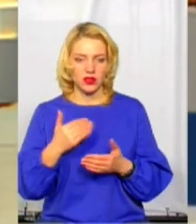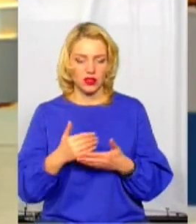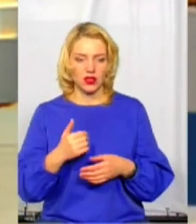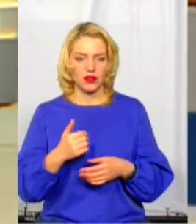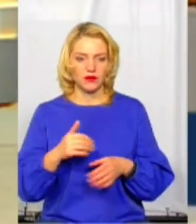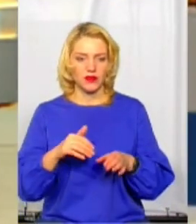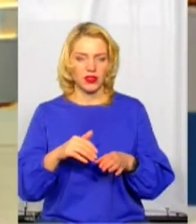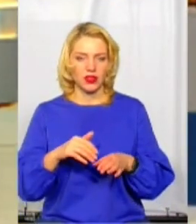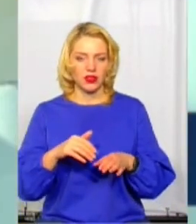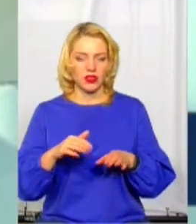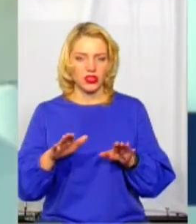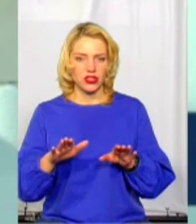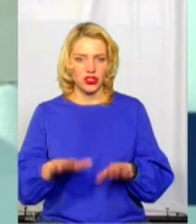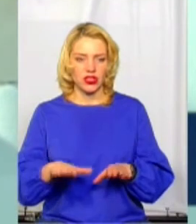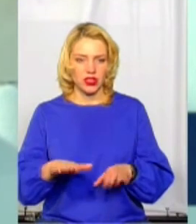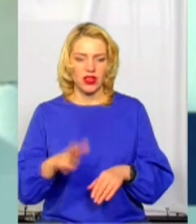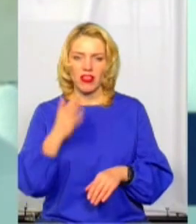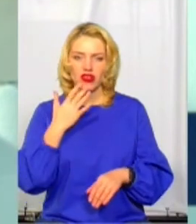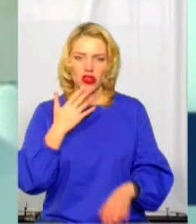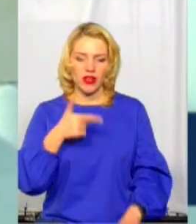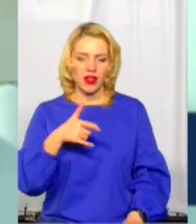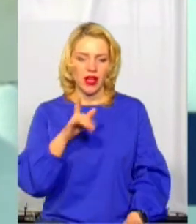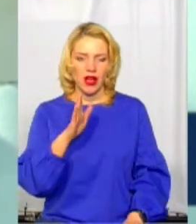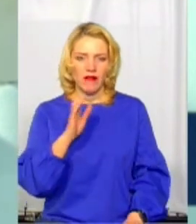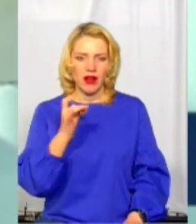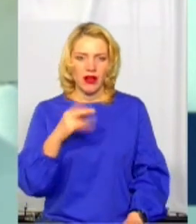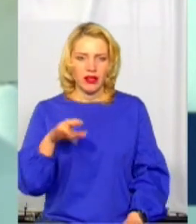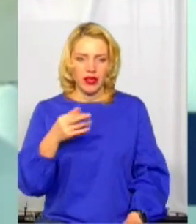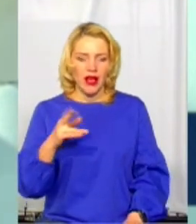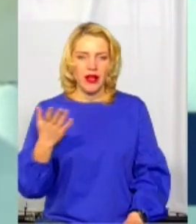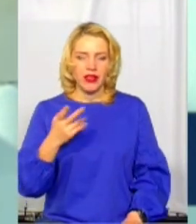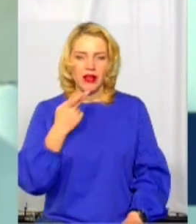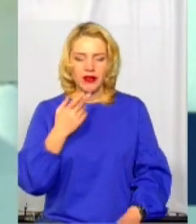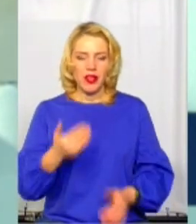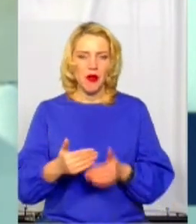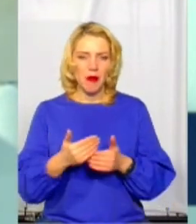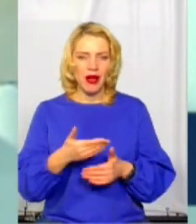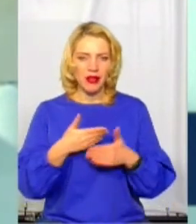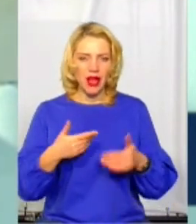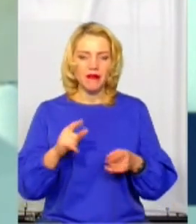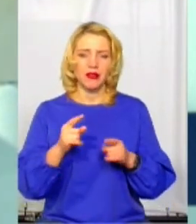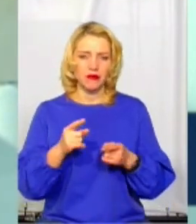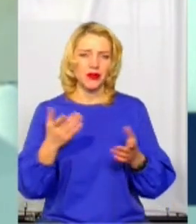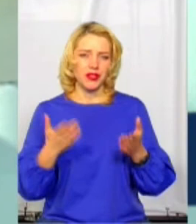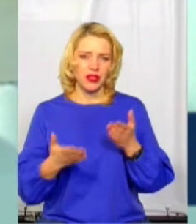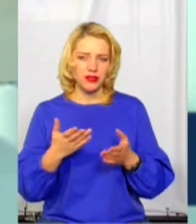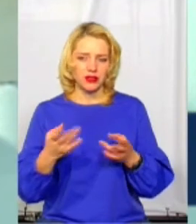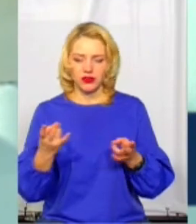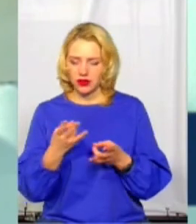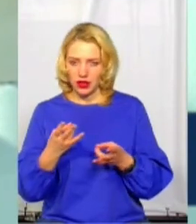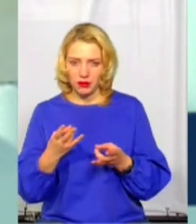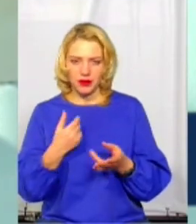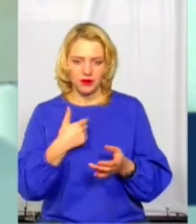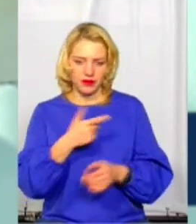частина, є Національна гвардія, яка завжди нам допомагає, тому, відповідно, на ярмарку чергують наряди,